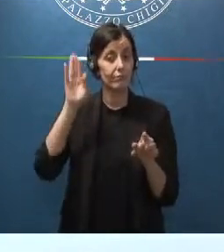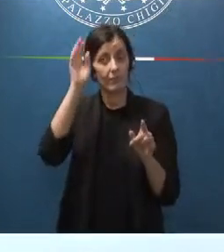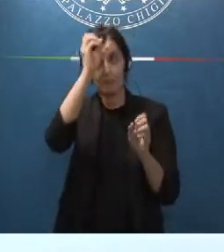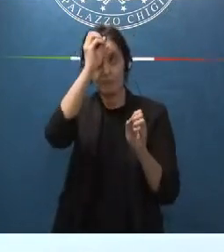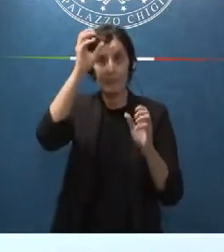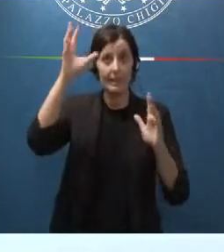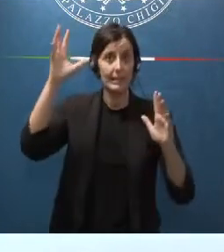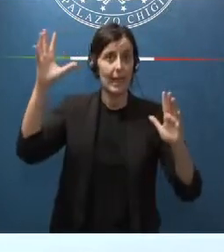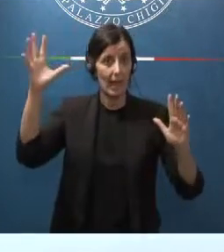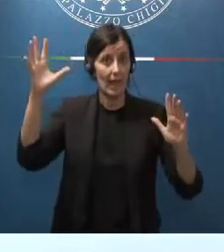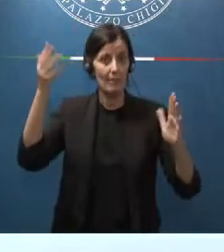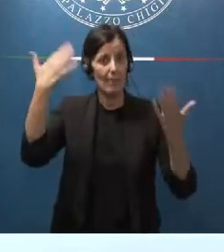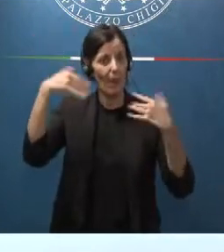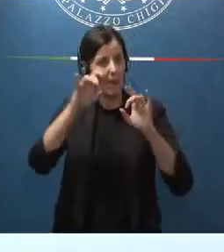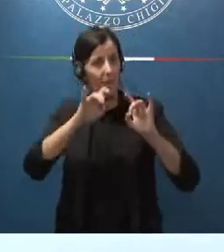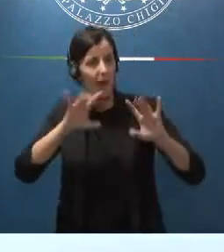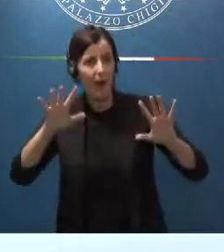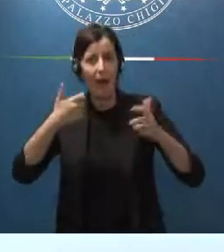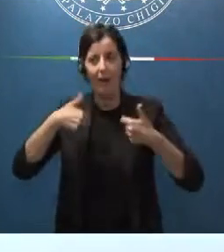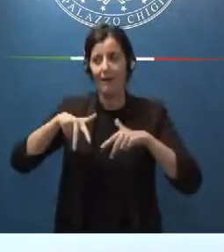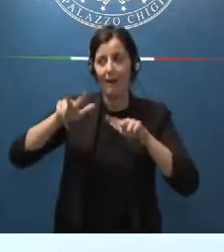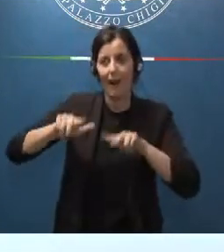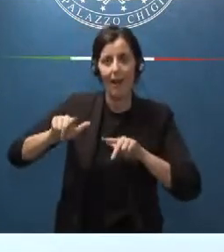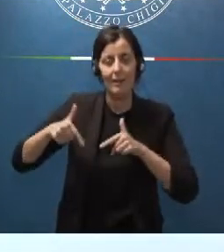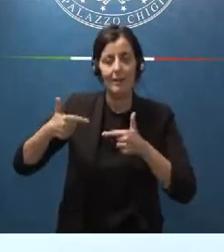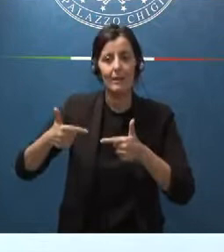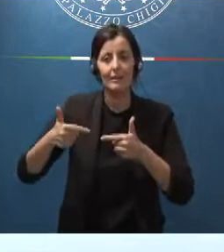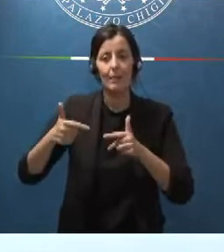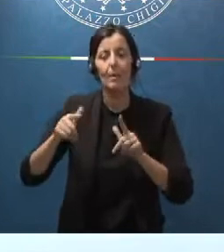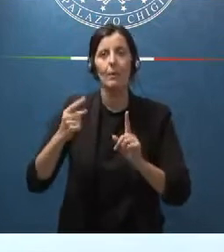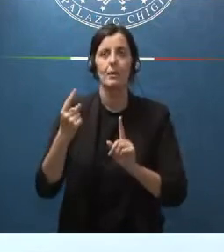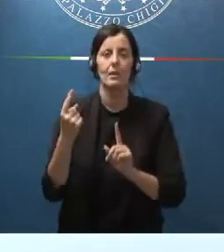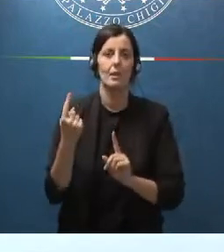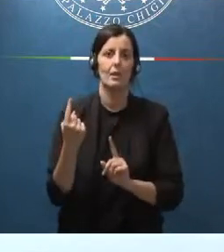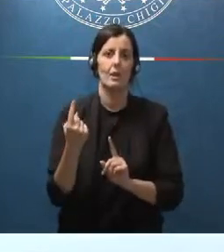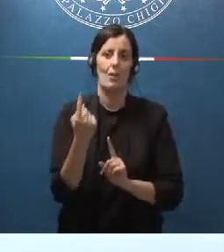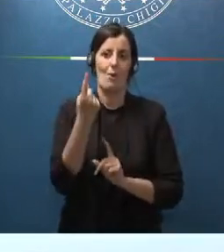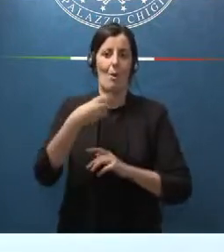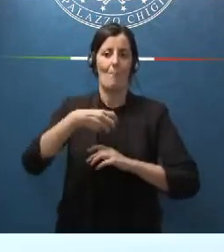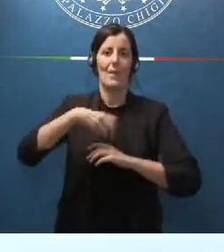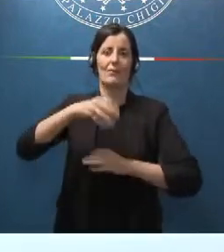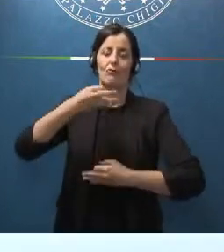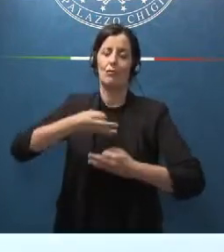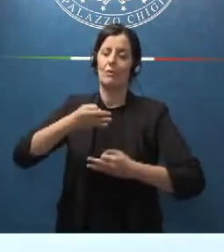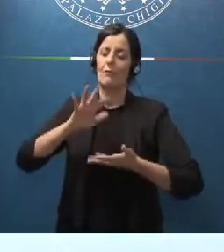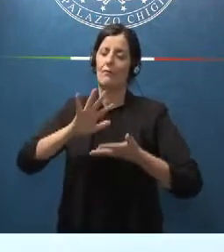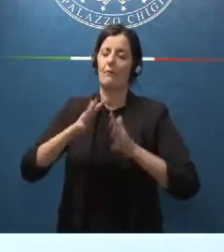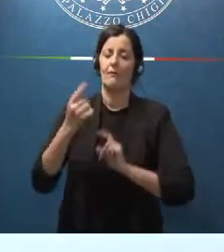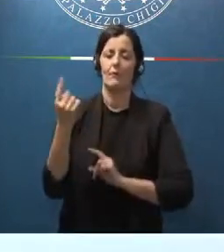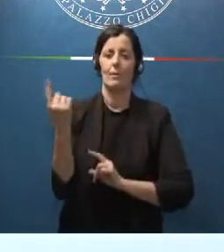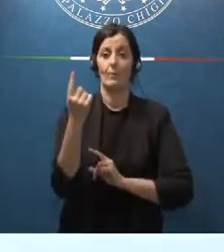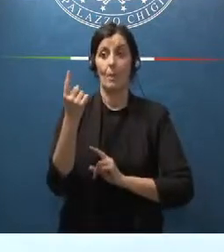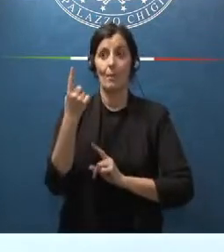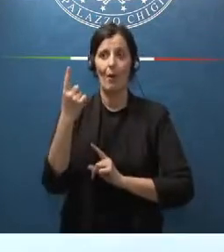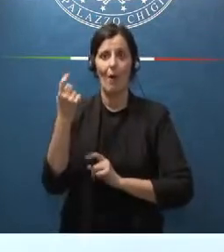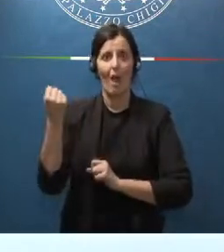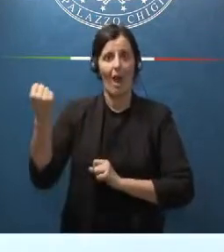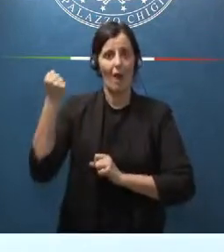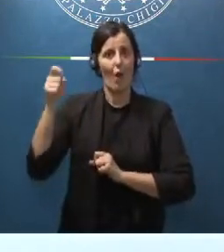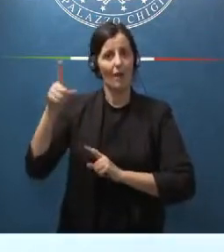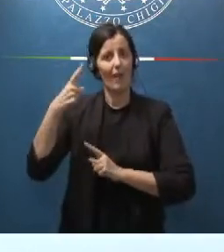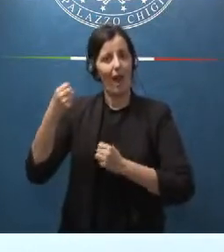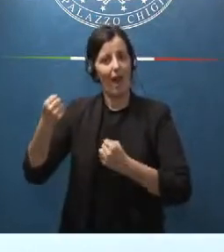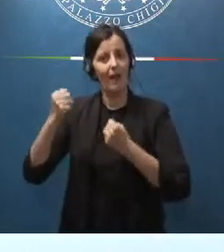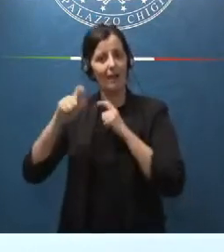liberale garantista di uno dei nostri più grandi ministri della giustizia ripeto eroe della resistenza